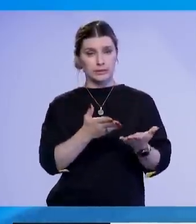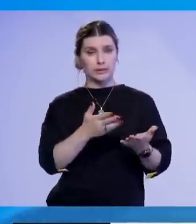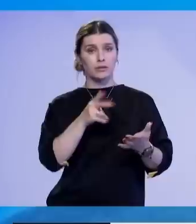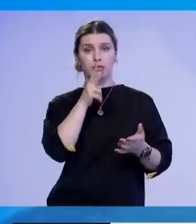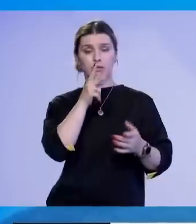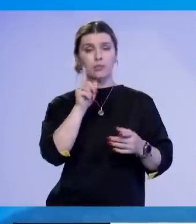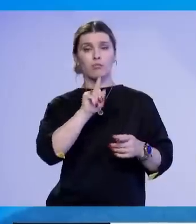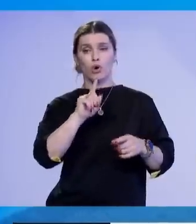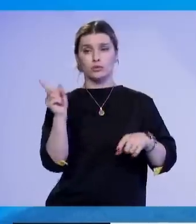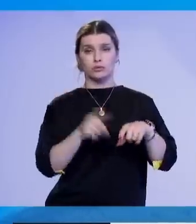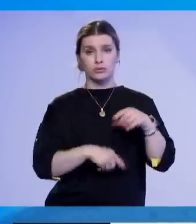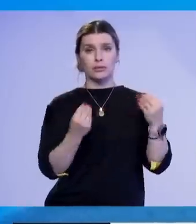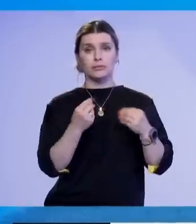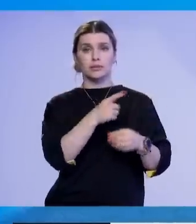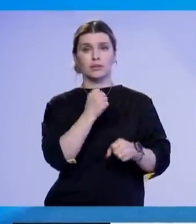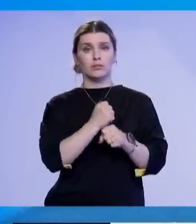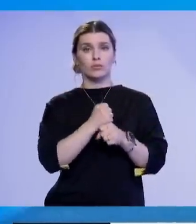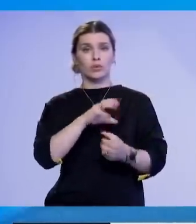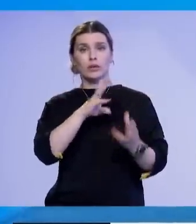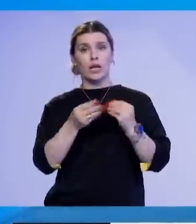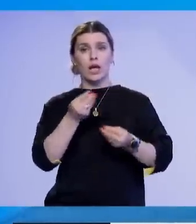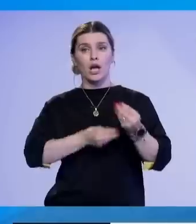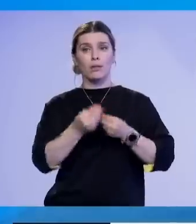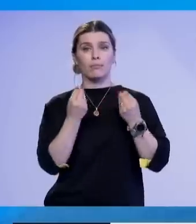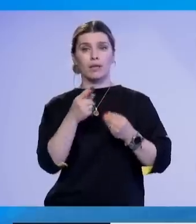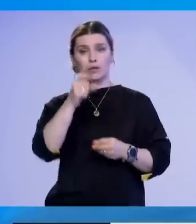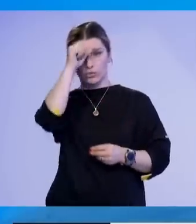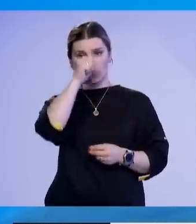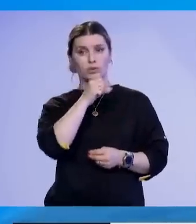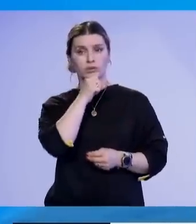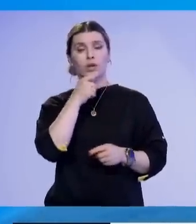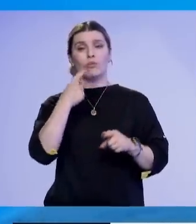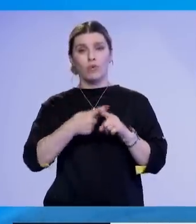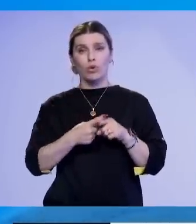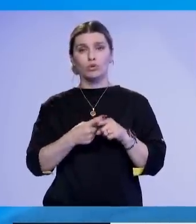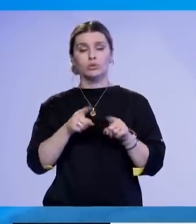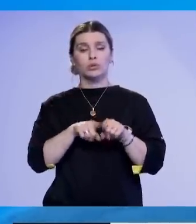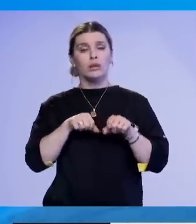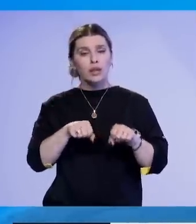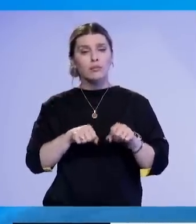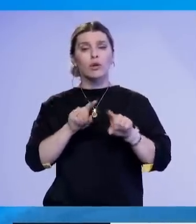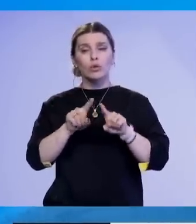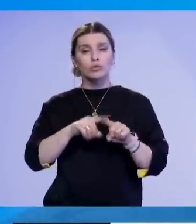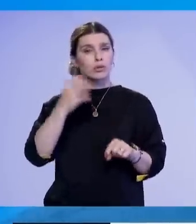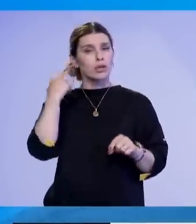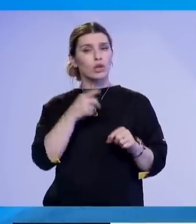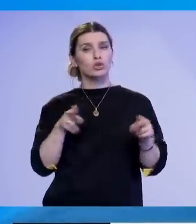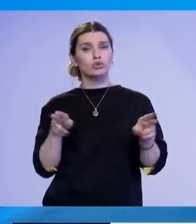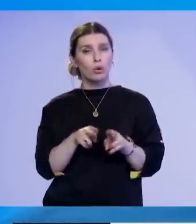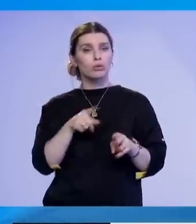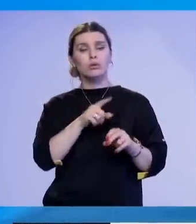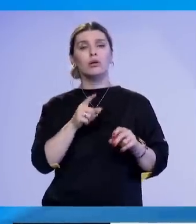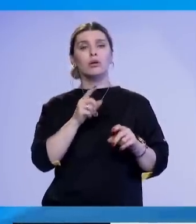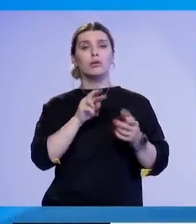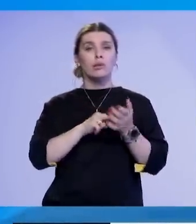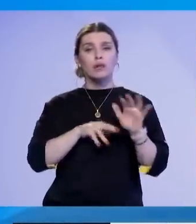poshte për shkakt të trajtimit të ti katastrofik të ekonomisë të Turqis dhe reagimit të ti të dobet ndaj tërmeteve të shkurtit e me që thatë për thuaj se